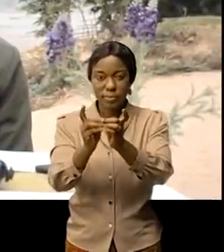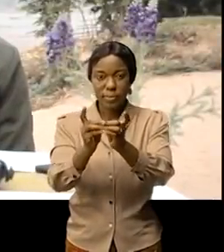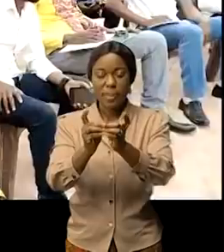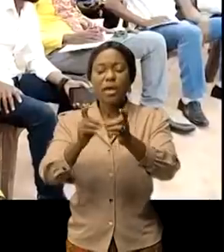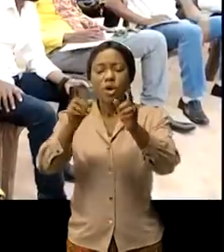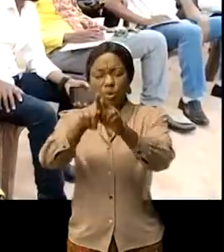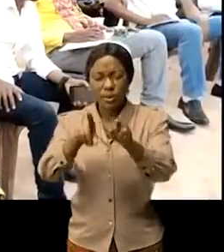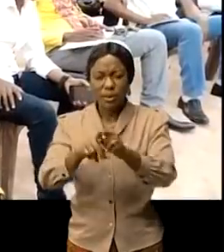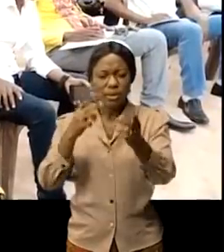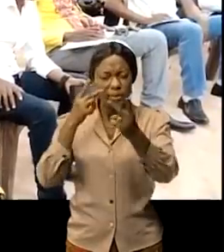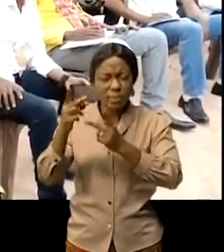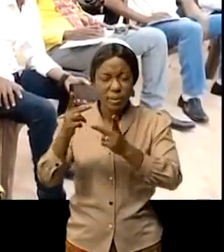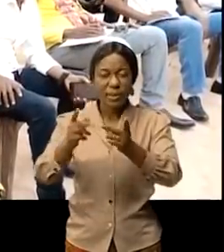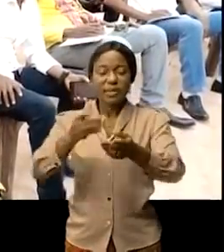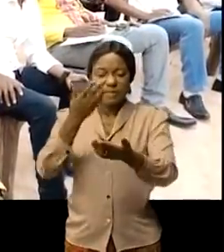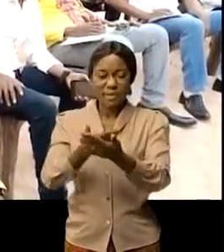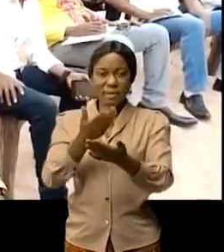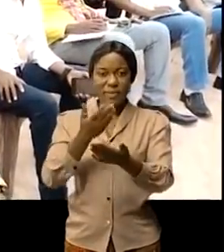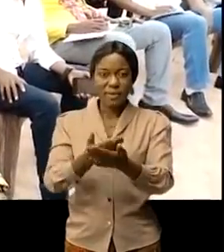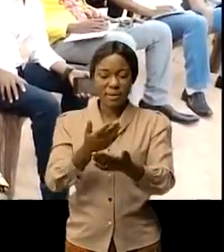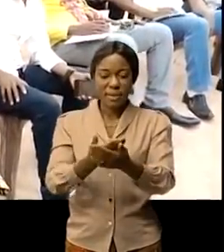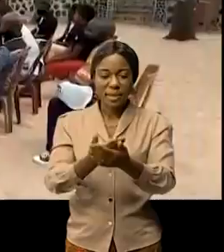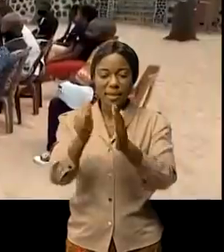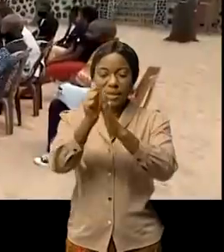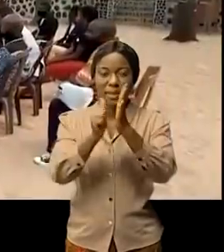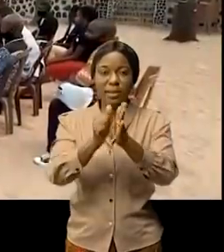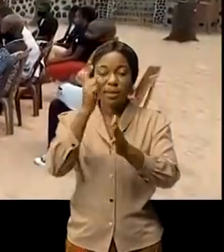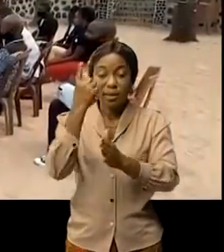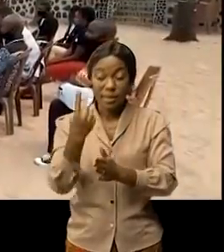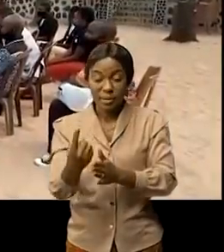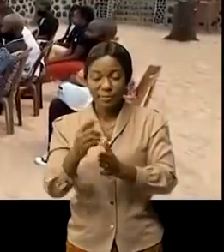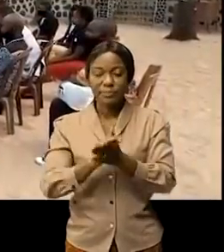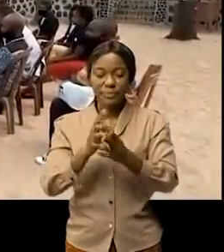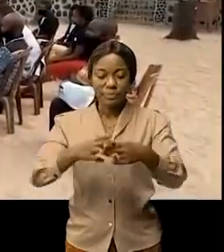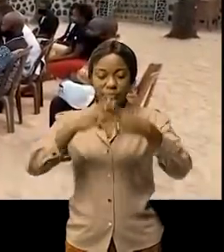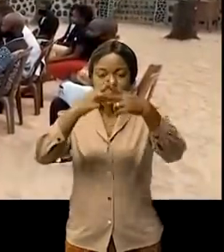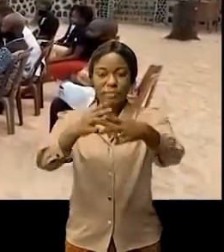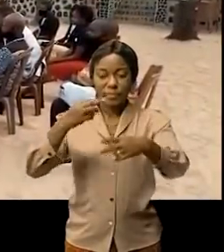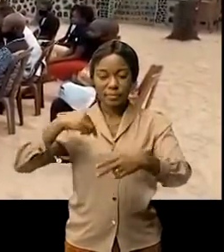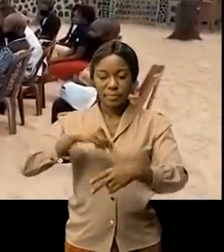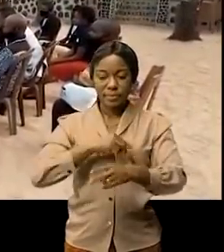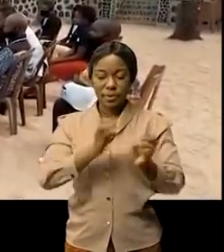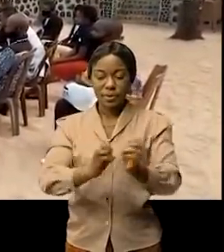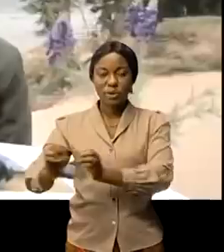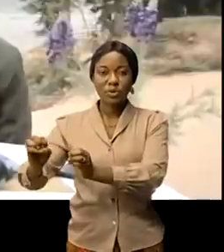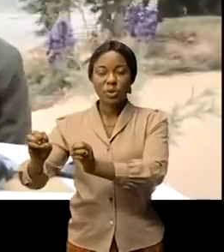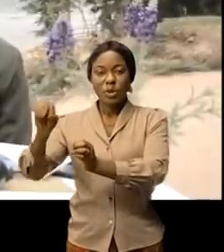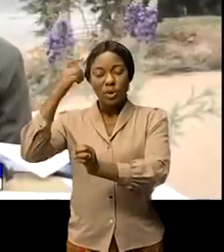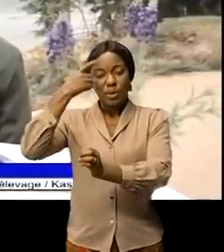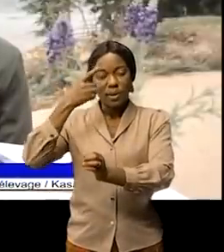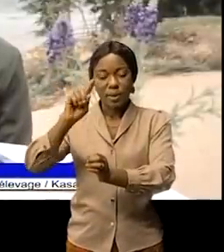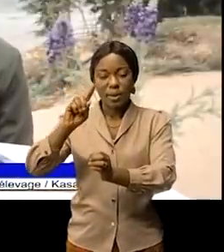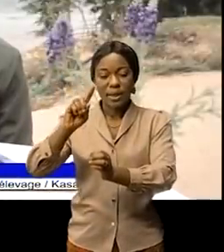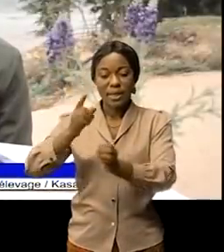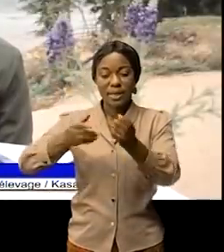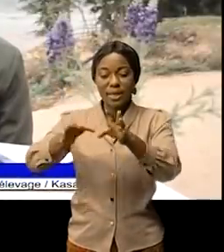'urgence et la nécessité arrêtons article prévu son nom membre du comité d'organisation du processus de